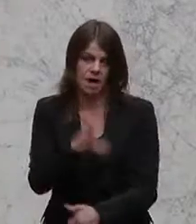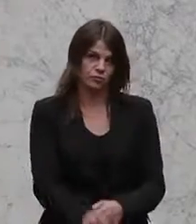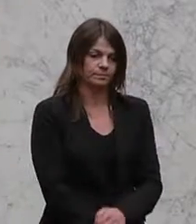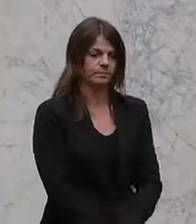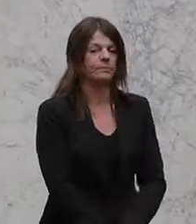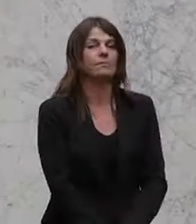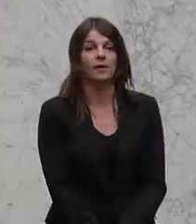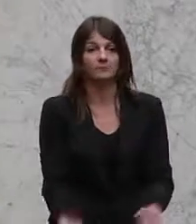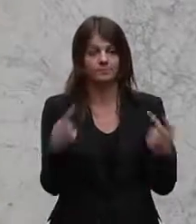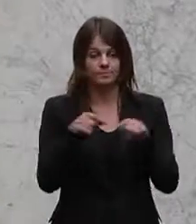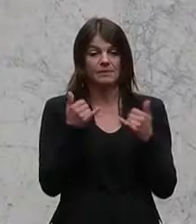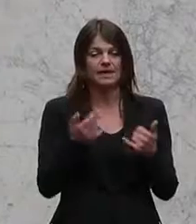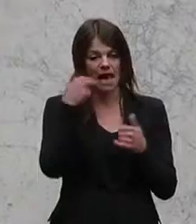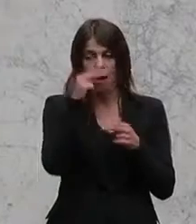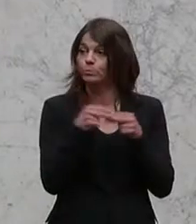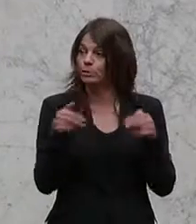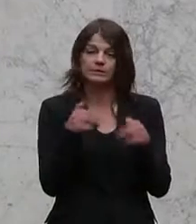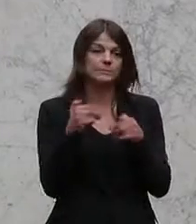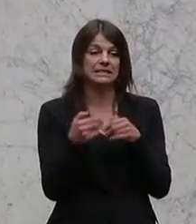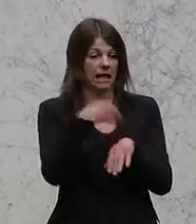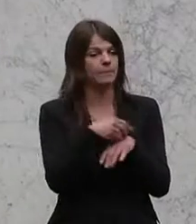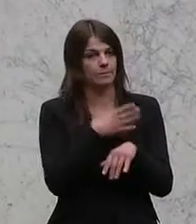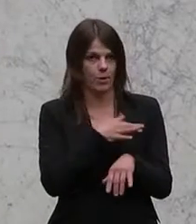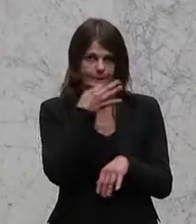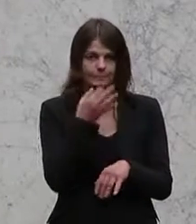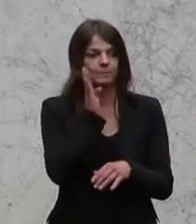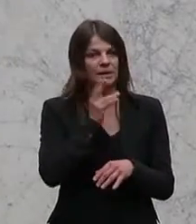So, der Landwirtschaftssprecher des Teams Johnach, Leopold Steinbichler. radiador. влиgenut72